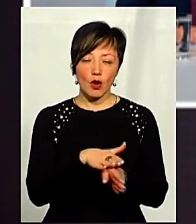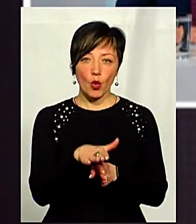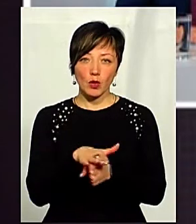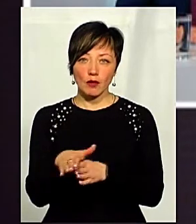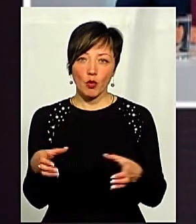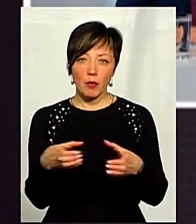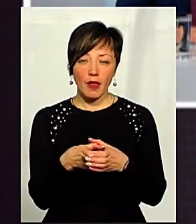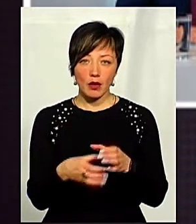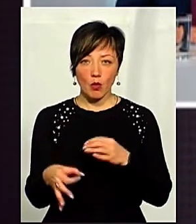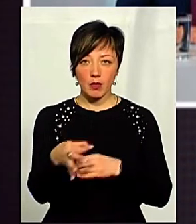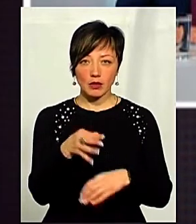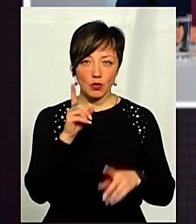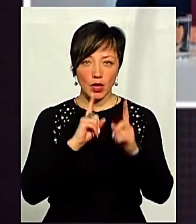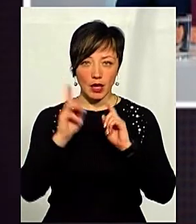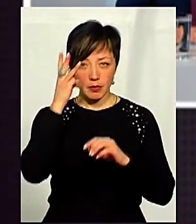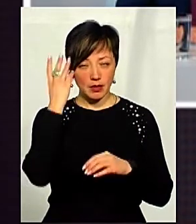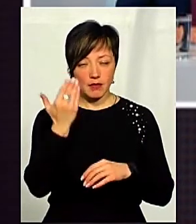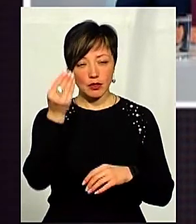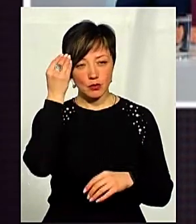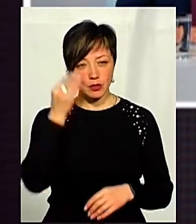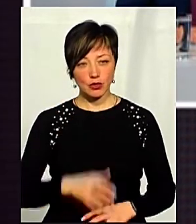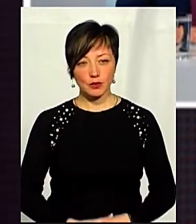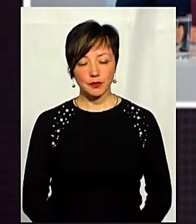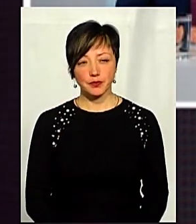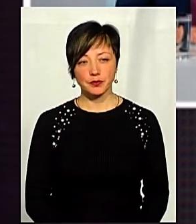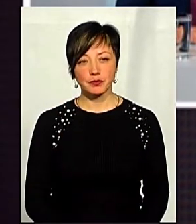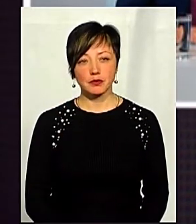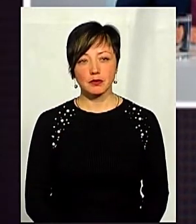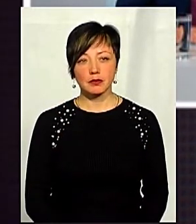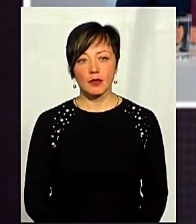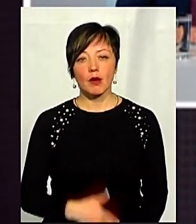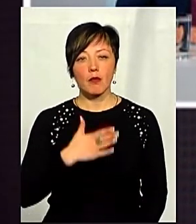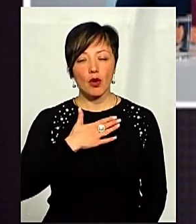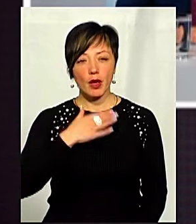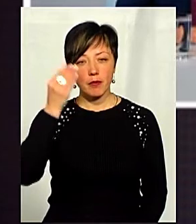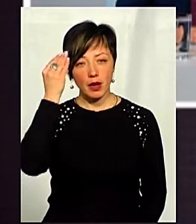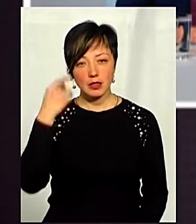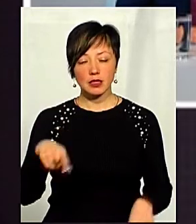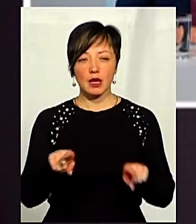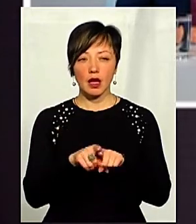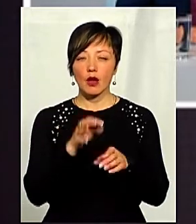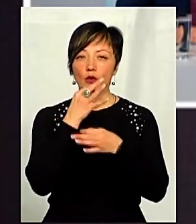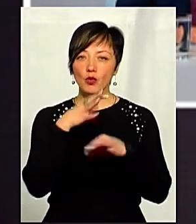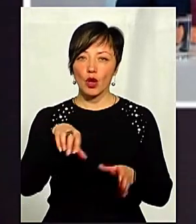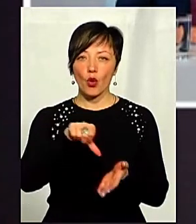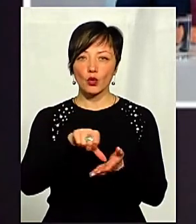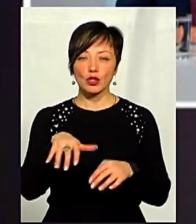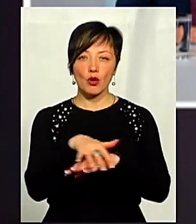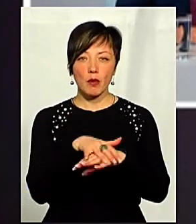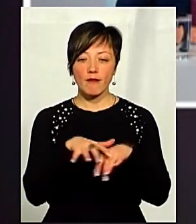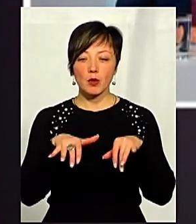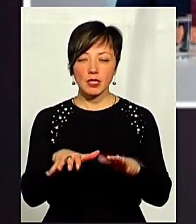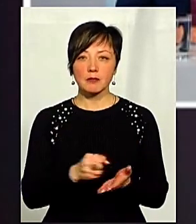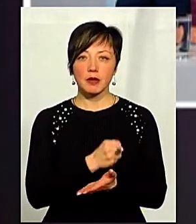виконавчому комітеті обласної ради Хмельницького. Яке ваше бачення? Моє бачення таким, що будь-яка участь громадськості в